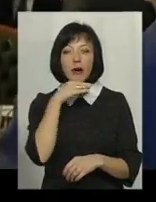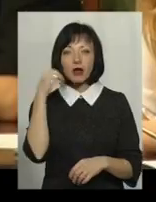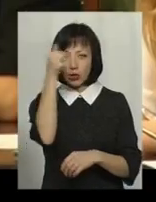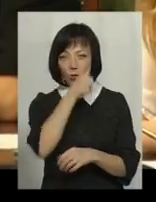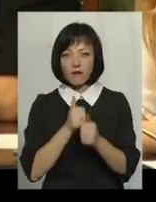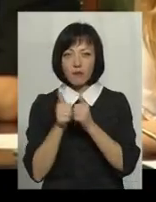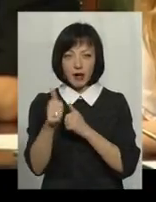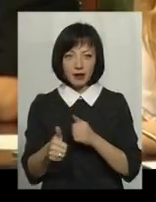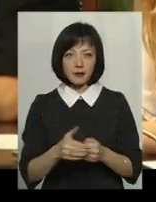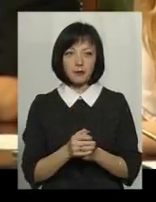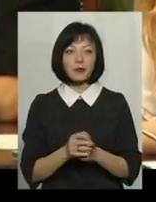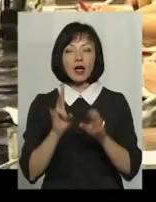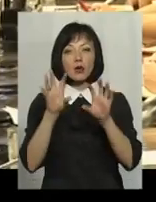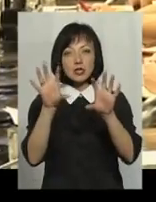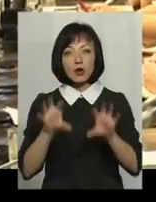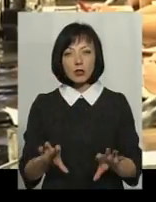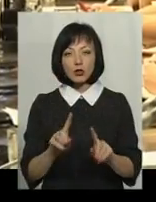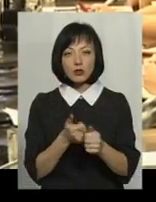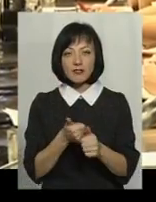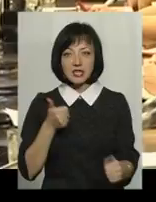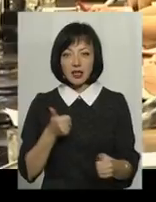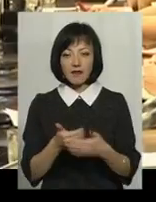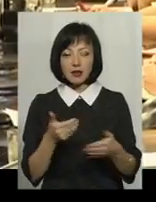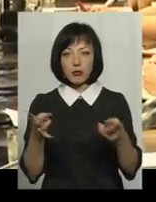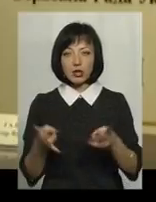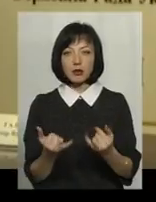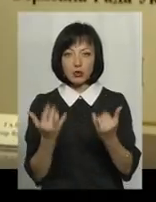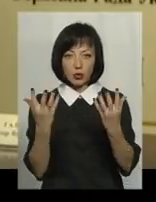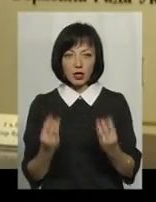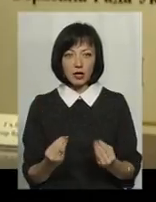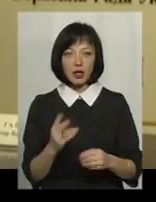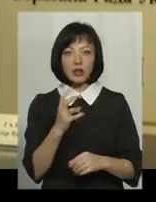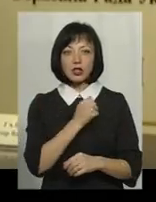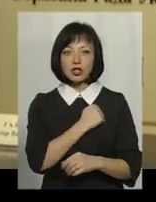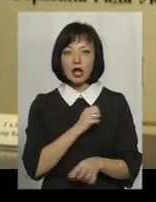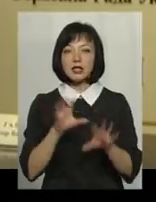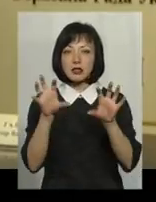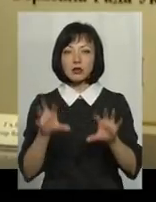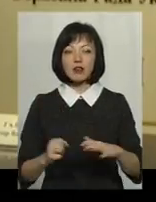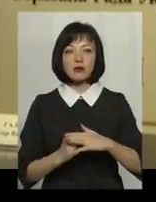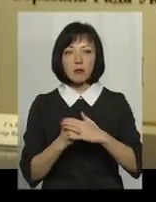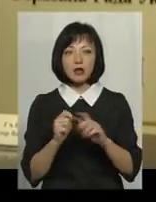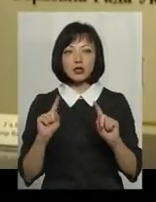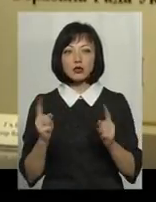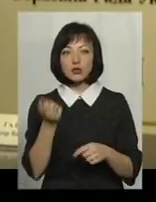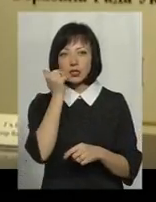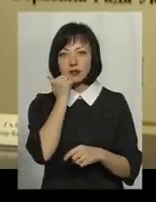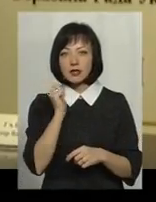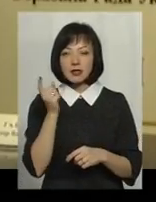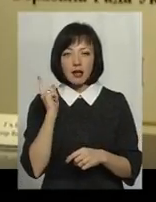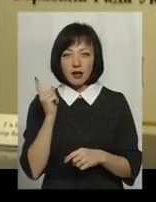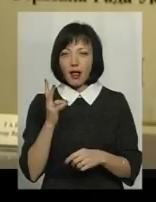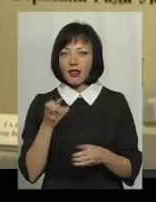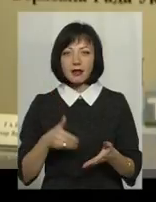вперед. Але законодавство дуже відстає від потреб сьогодення. На жаль, законодавча база надзвичайно застаріла і не